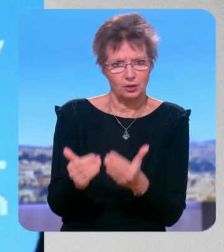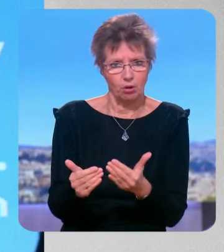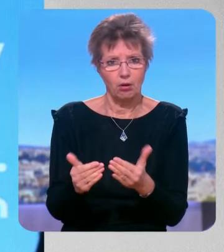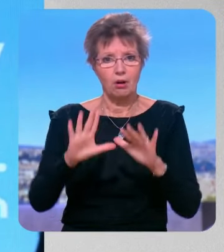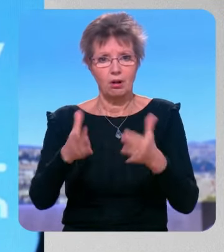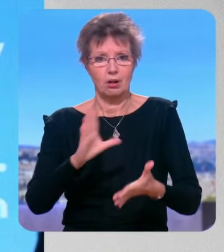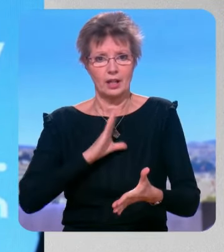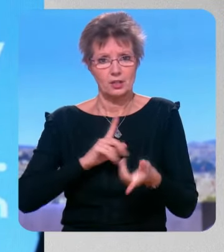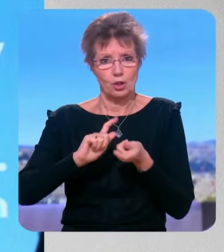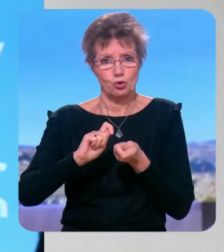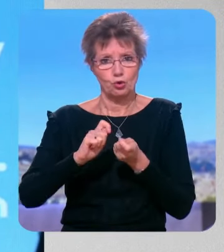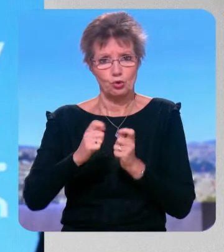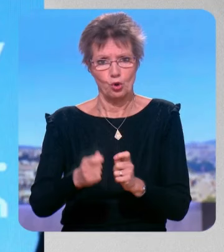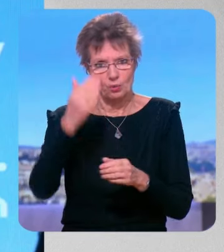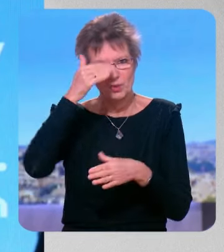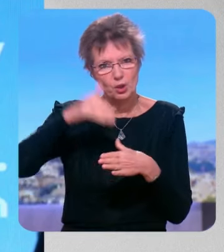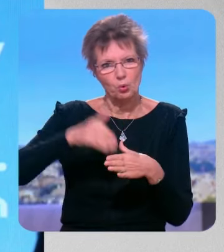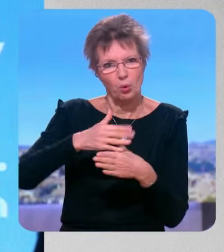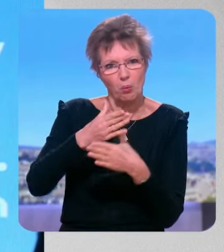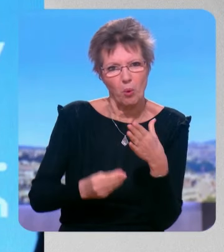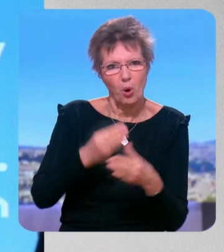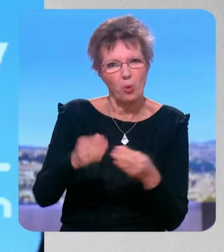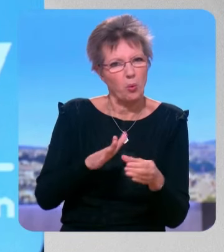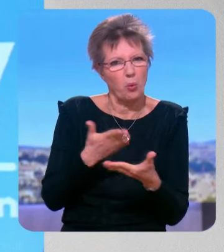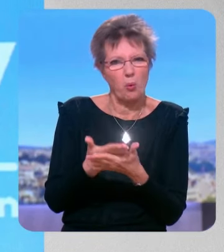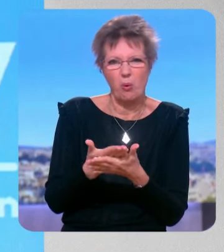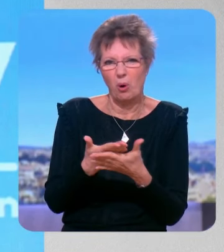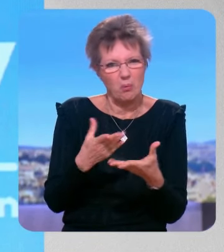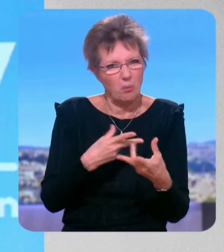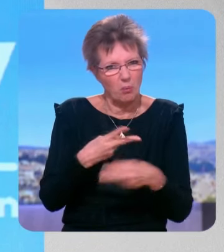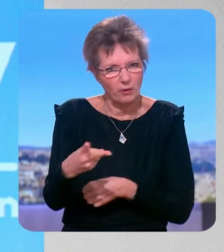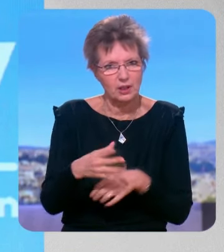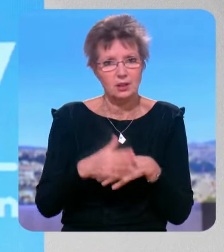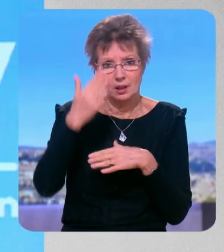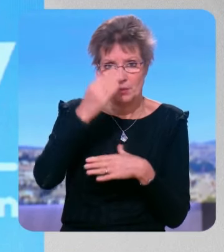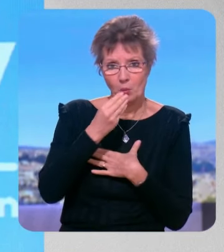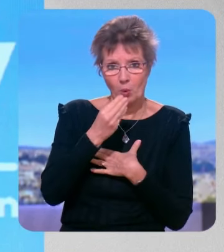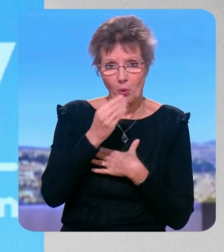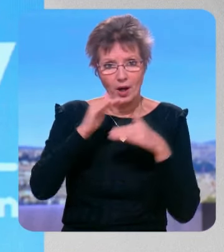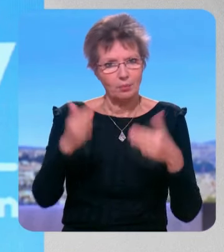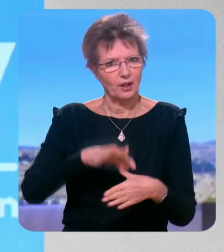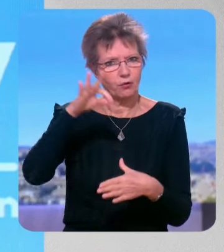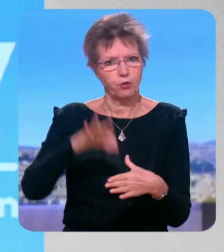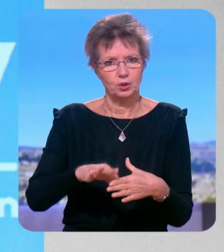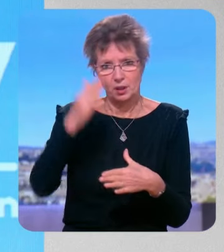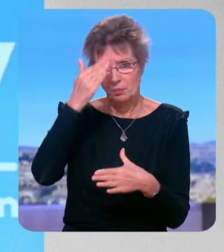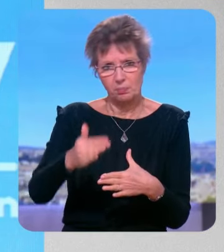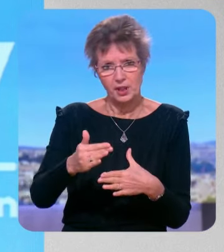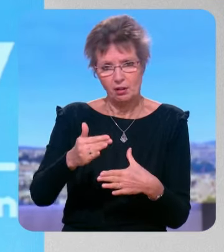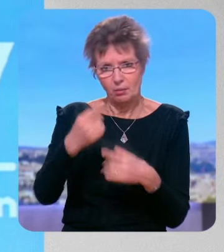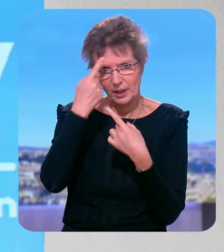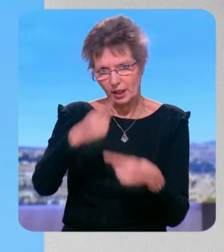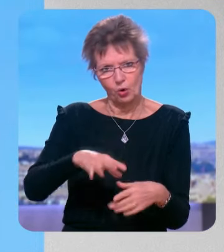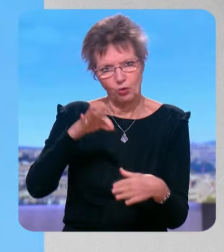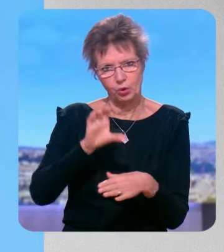modifier quand nous les trouvons insuffisantes ou mauvaises et quand elles paraissent suffisamment satisfaisantes nous les votons sinon nous votons contre vous avez une